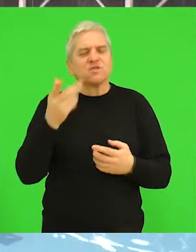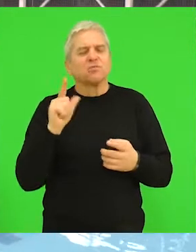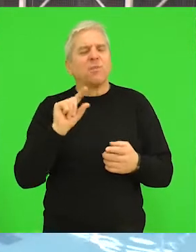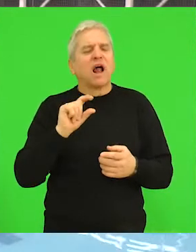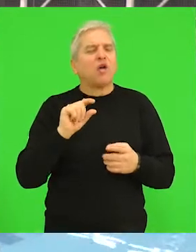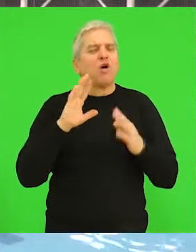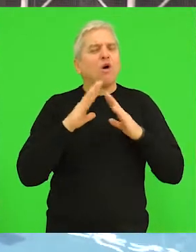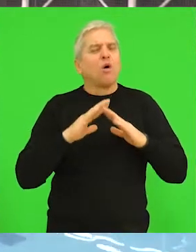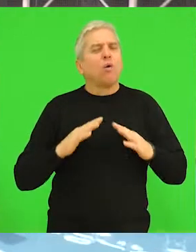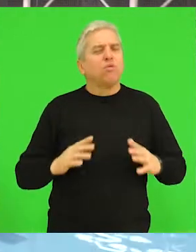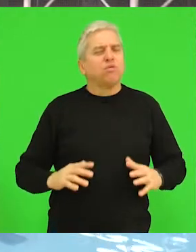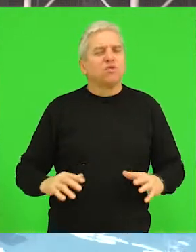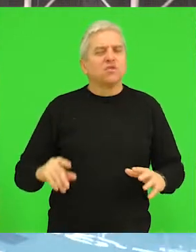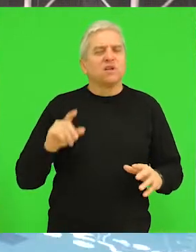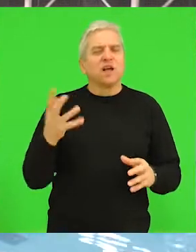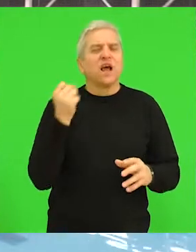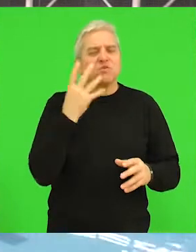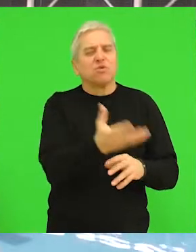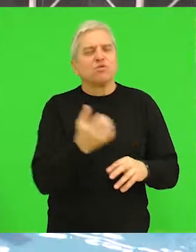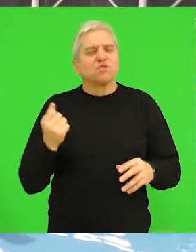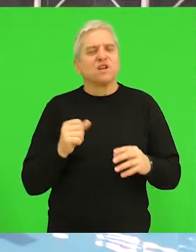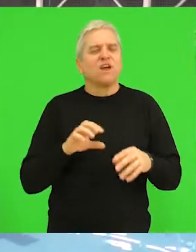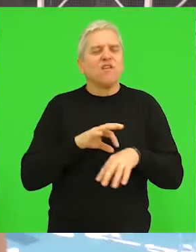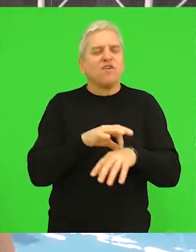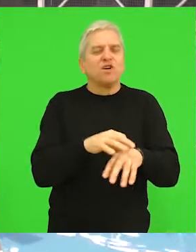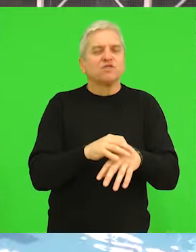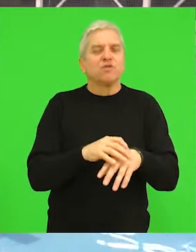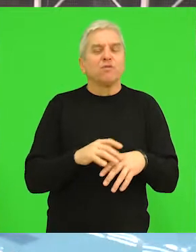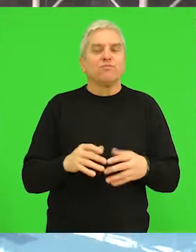upustili kad smo udjeli vodstvo tako da